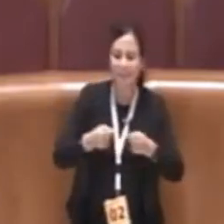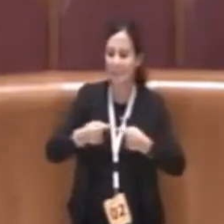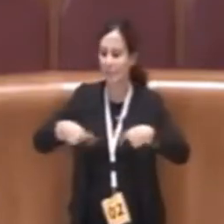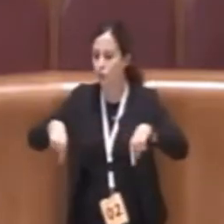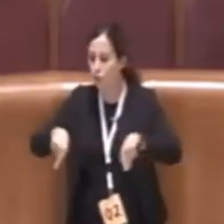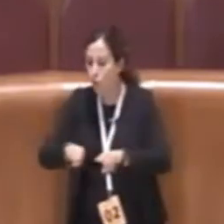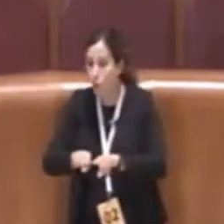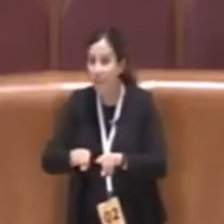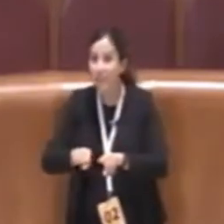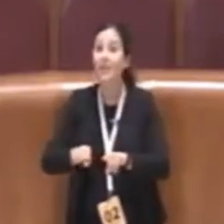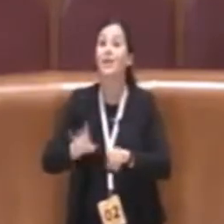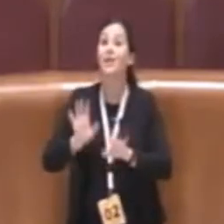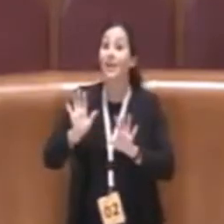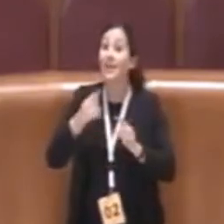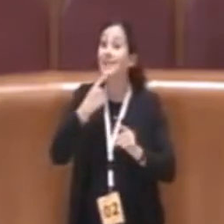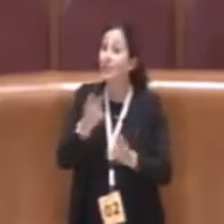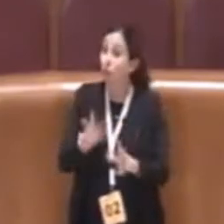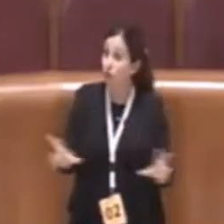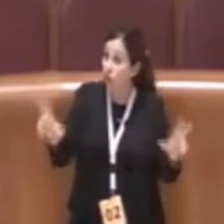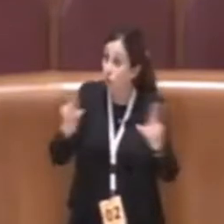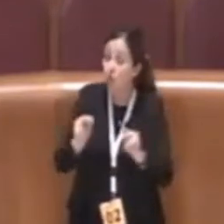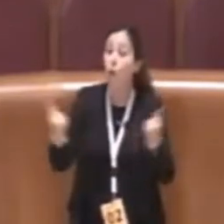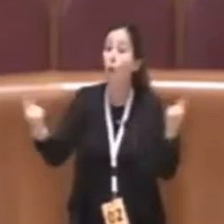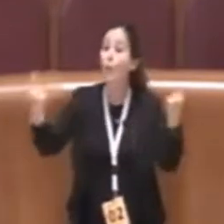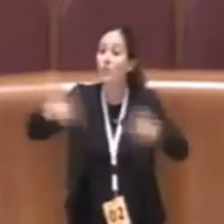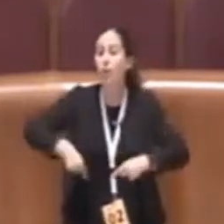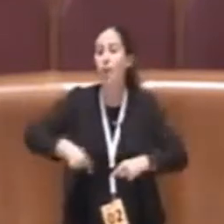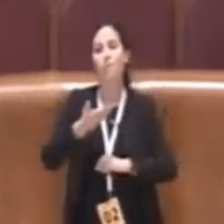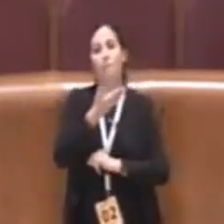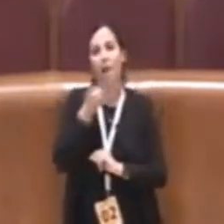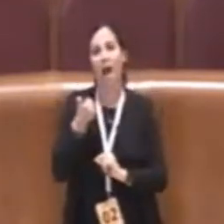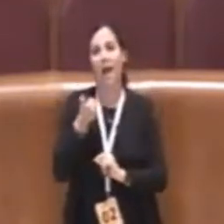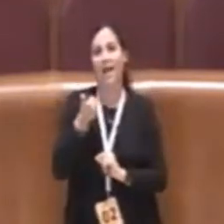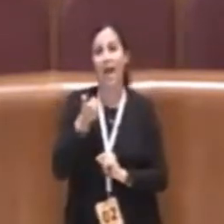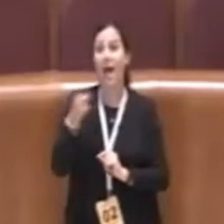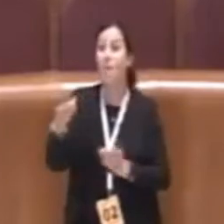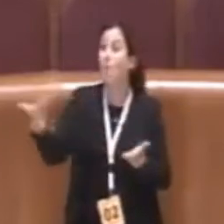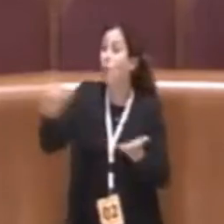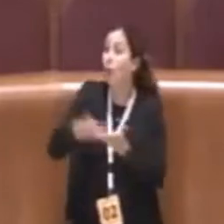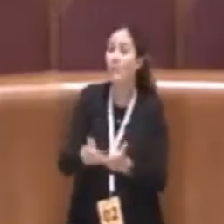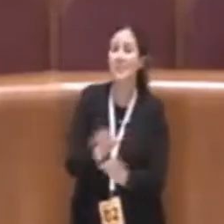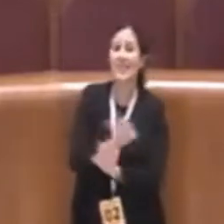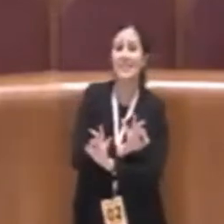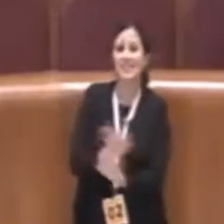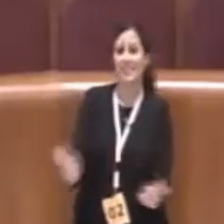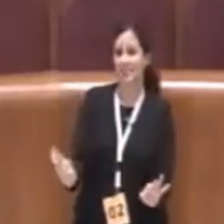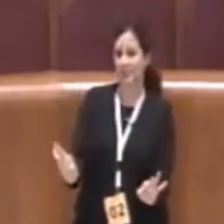assenti e non hanno avanzato nessuna proposta e